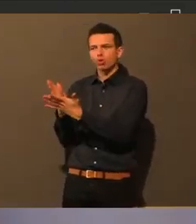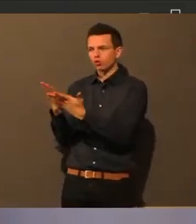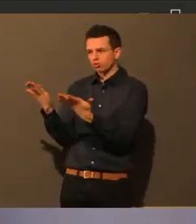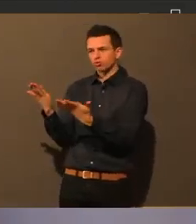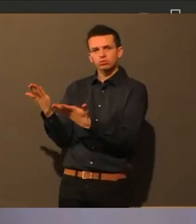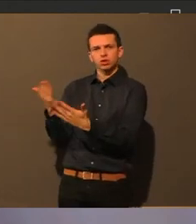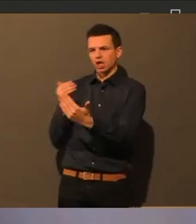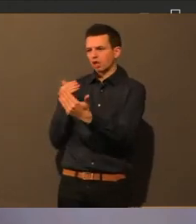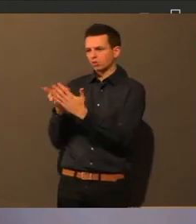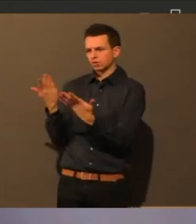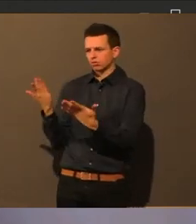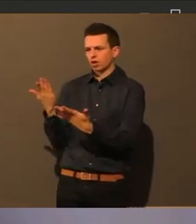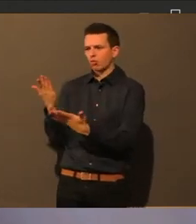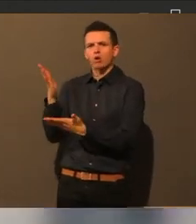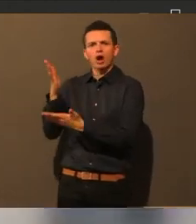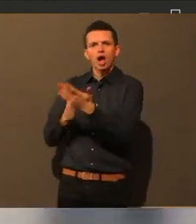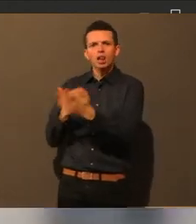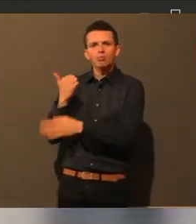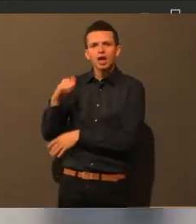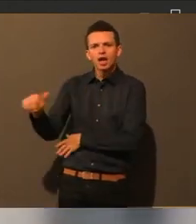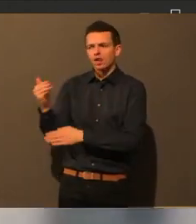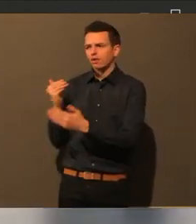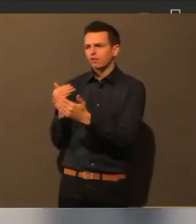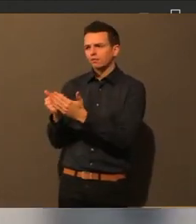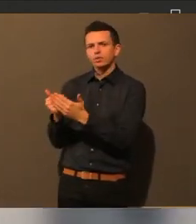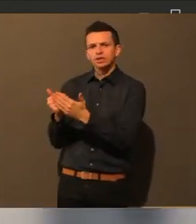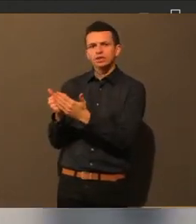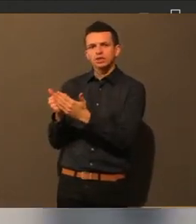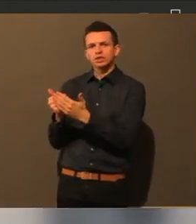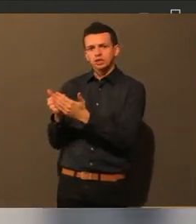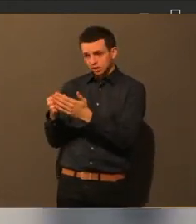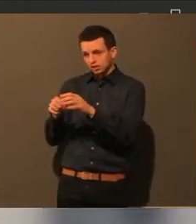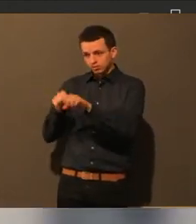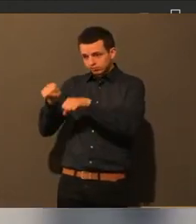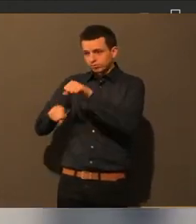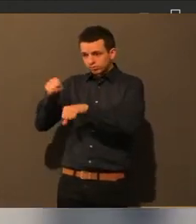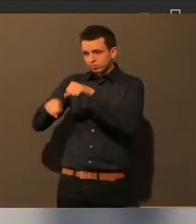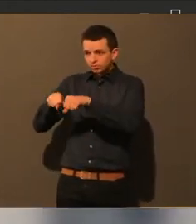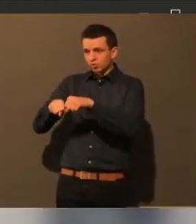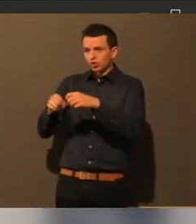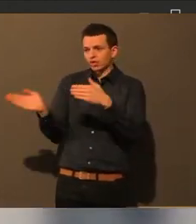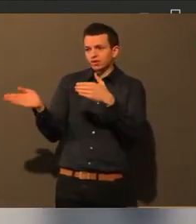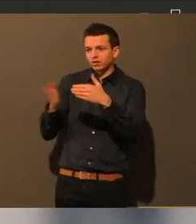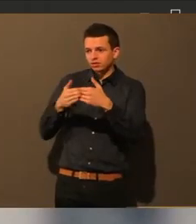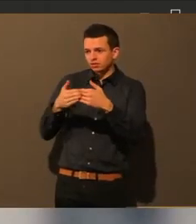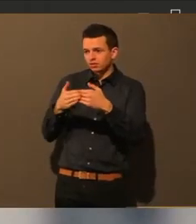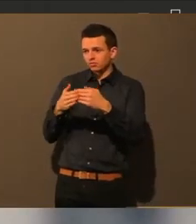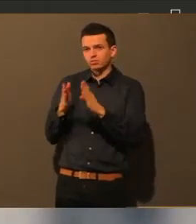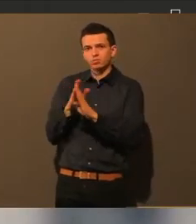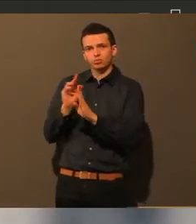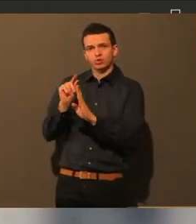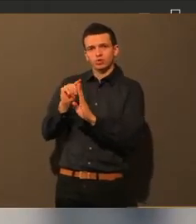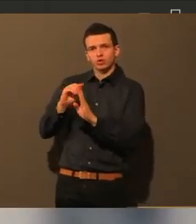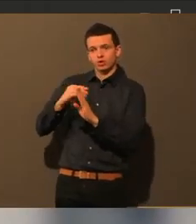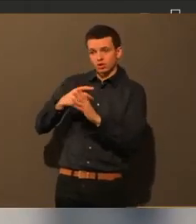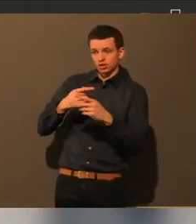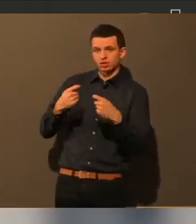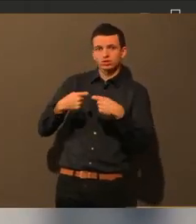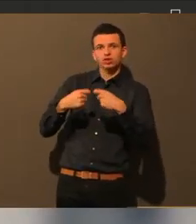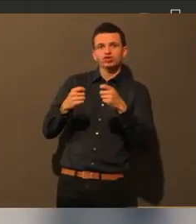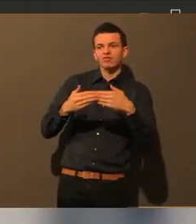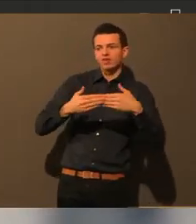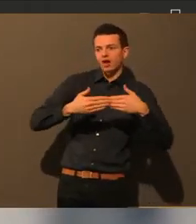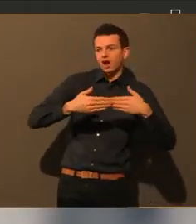oder so. Das ist ja schon mal geändert worden. Und dann ist es wieder zu und dann ist es am frühen Abend geht es wieder auf. Also wirklich so